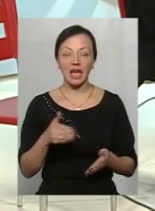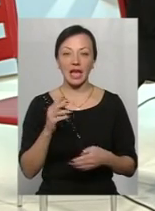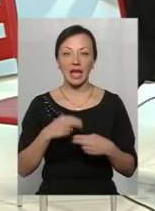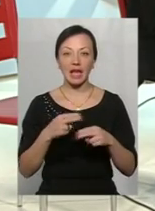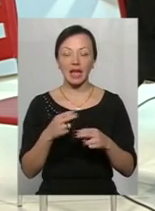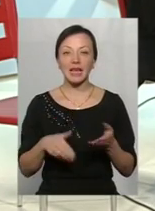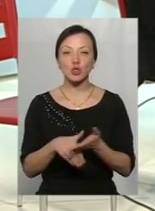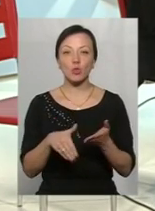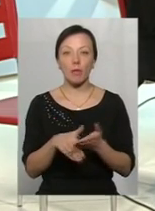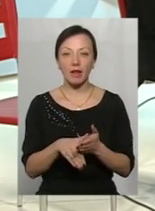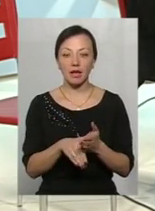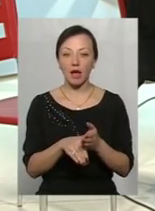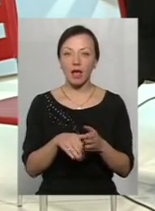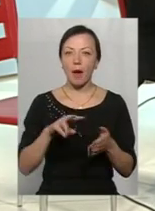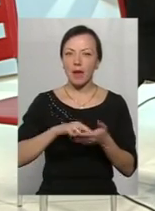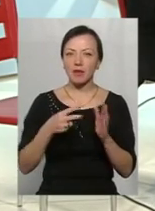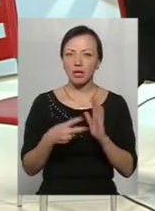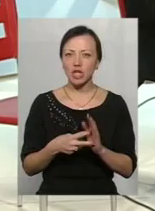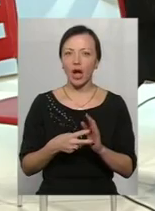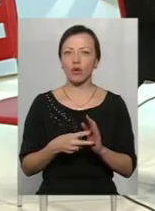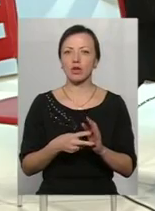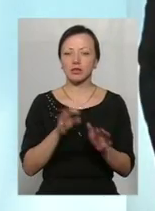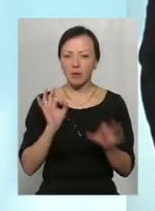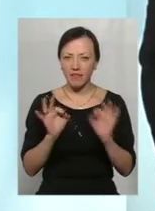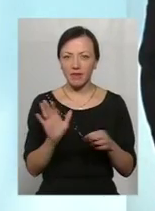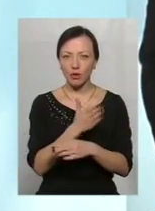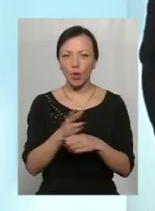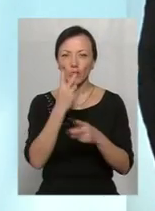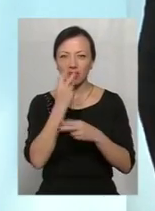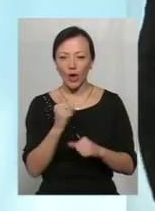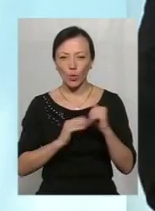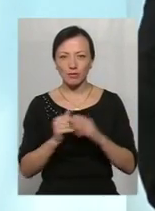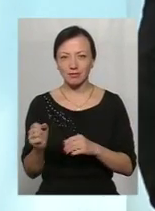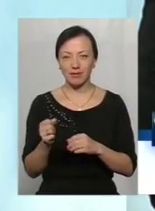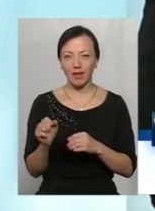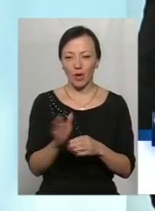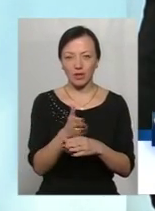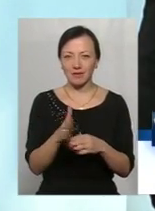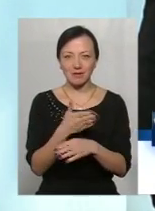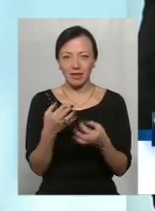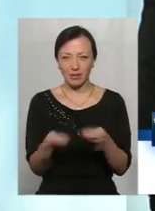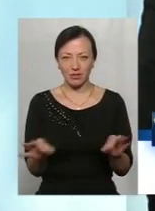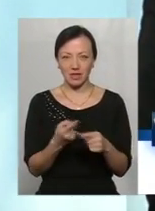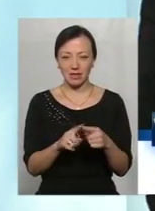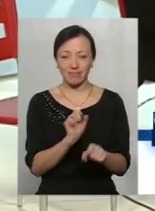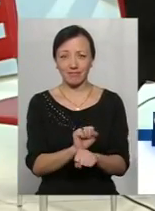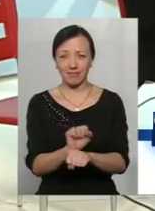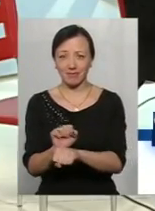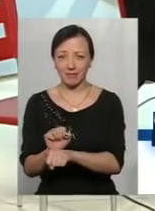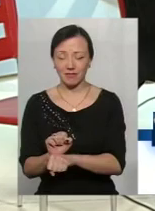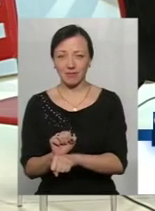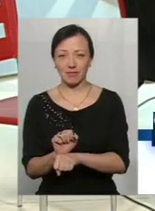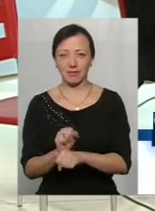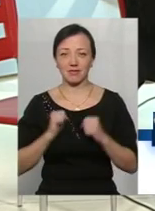які передбачають об'єктивний розподіл, то ті, хто звик розподіляти в ручному режимі, вони не пускають ці інструменти. І там, де можливо, вони їх